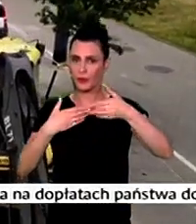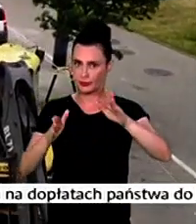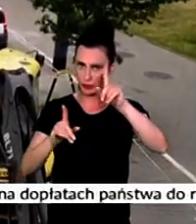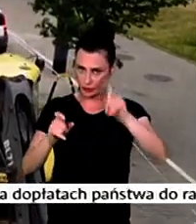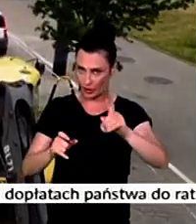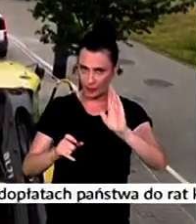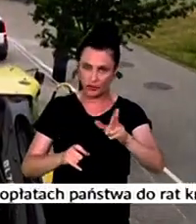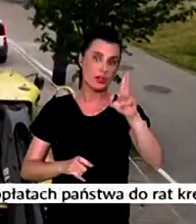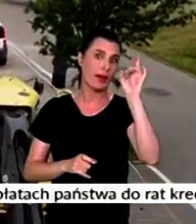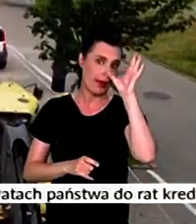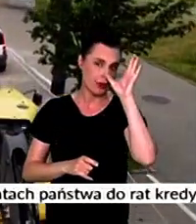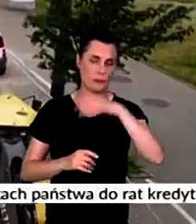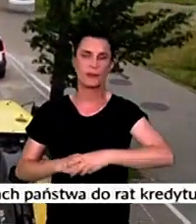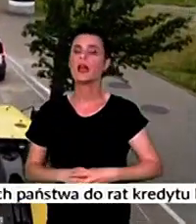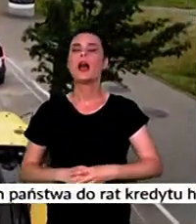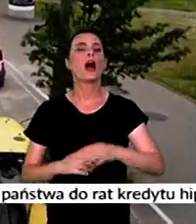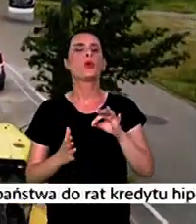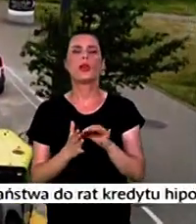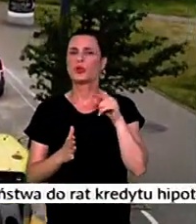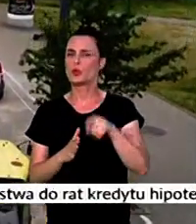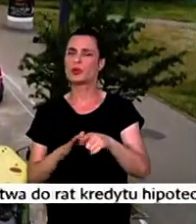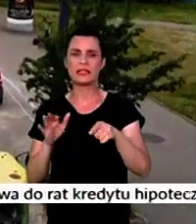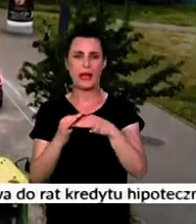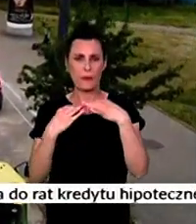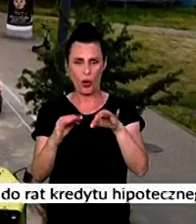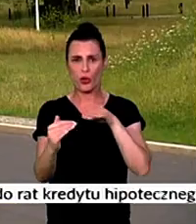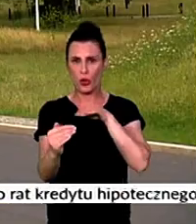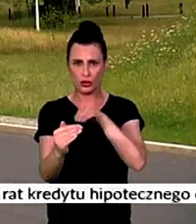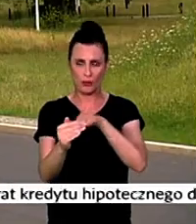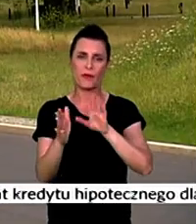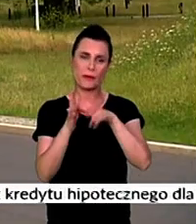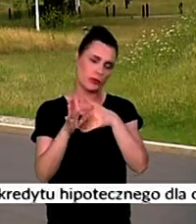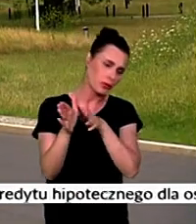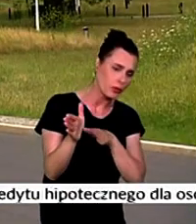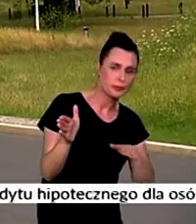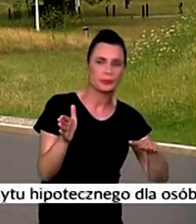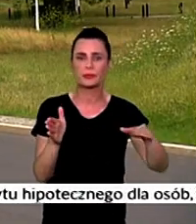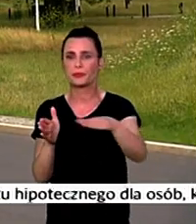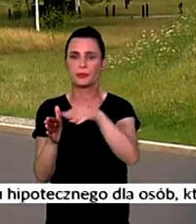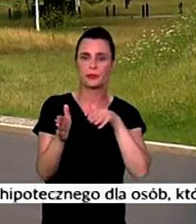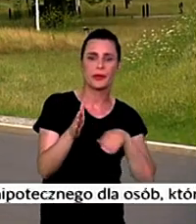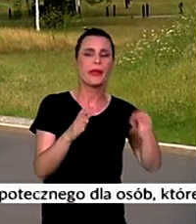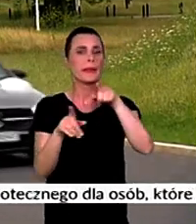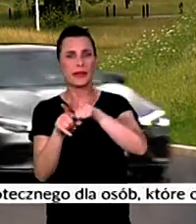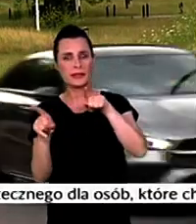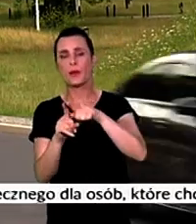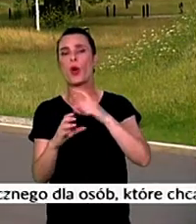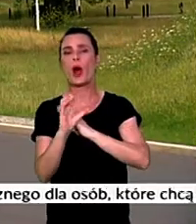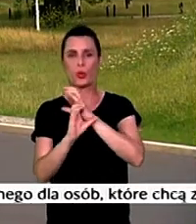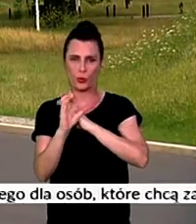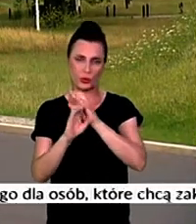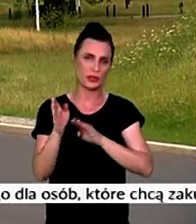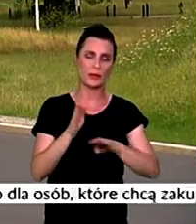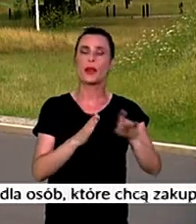poranka. Na objazdy skierowano nie tylko samochody osobowe, ale także oczywiście kursujące tutaj autobusy